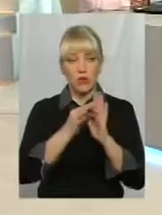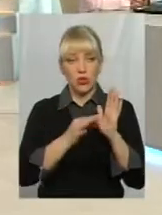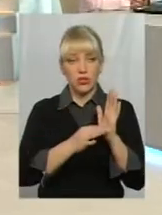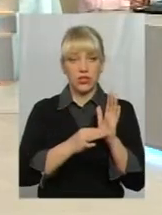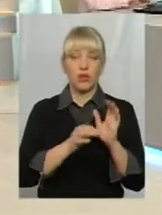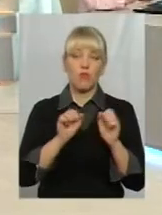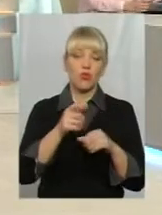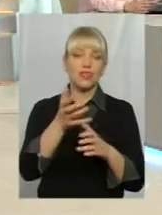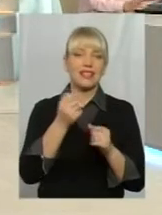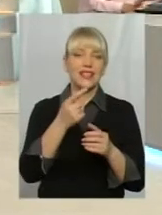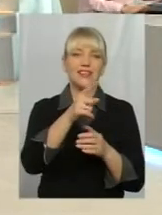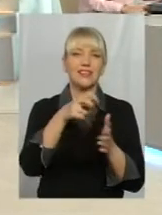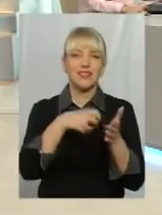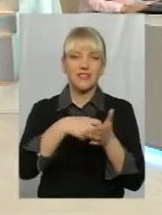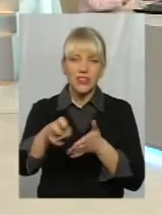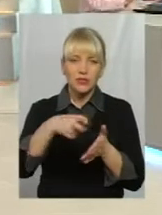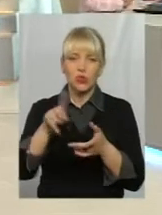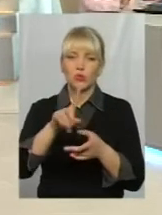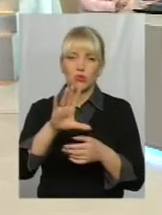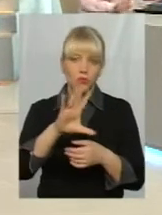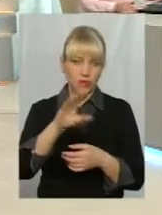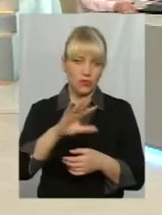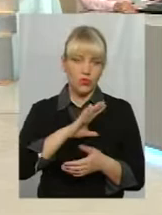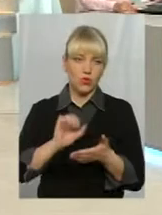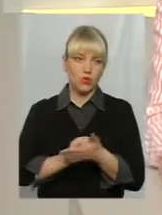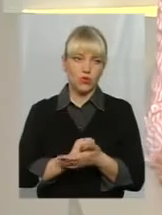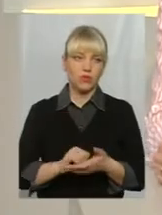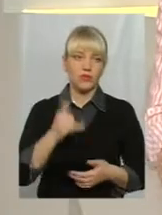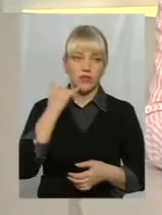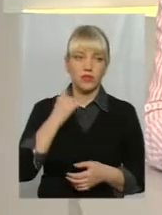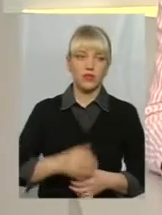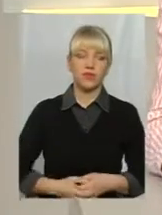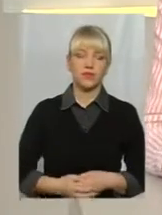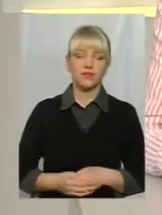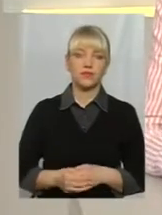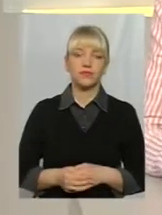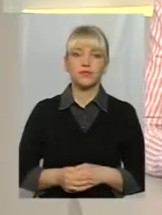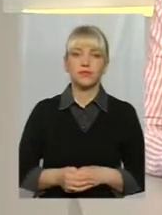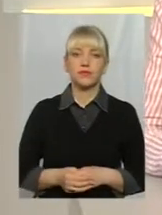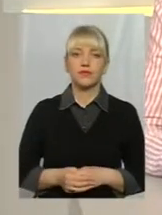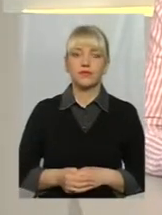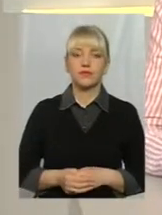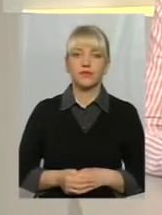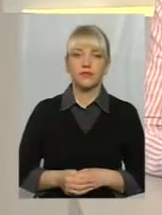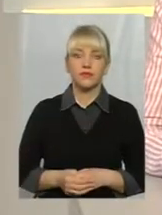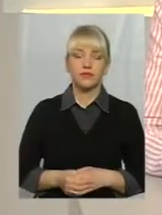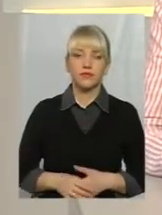відмови, які вам раніше давали. Зрозуміли. Відповіді маємо ще один дзвінок, давайте послухаємо. Добрий вечір, слухаємо вас.